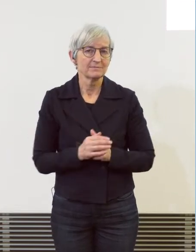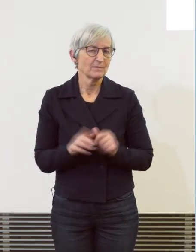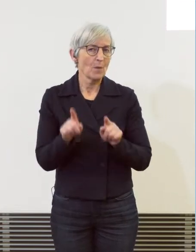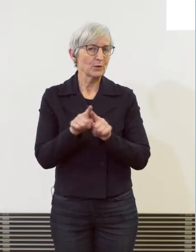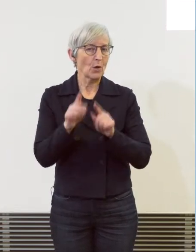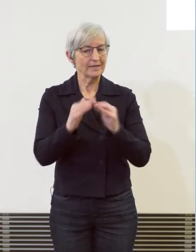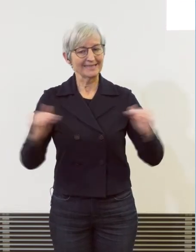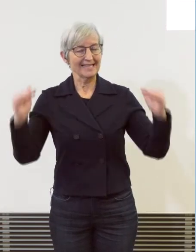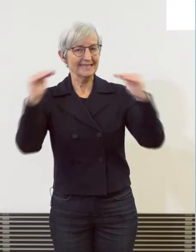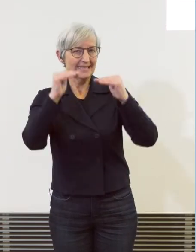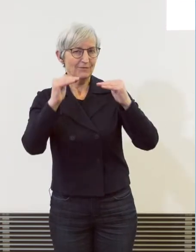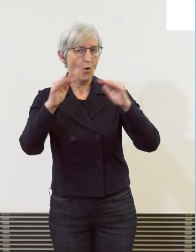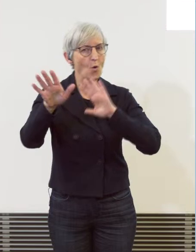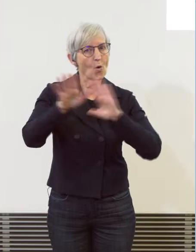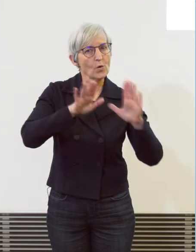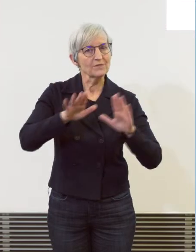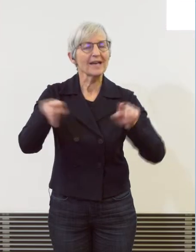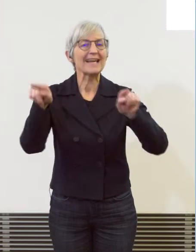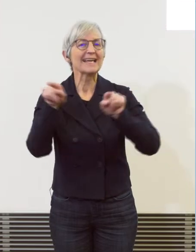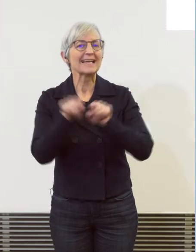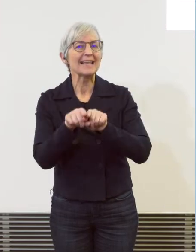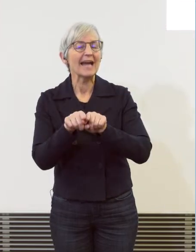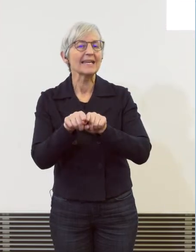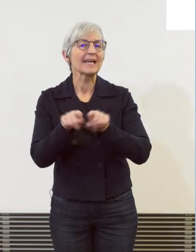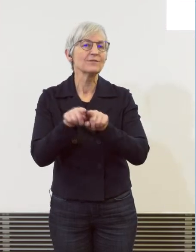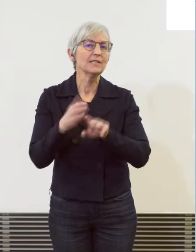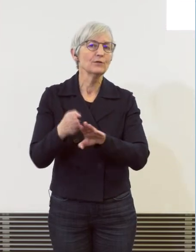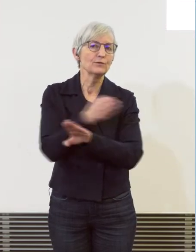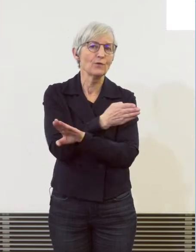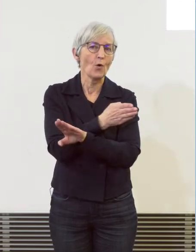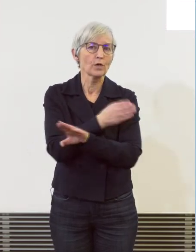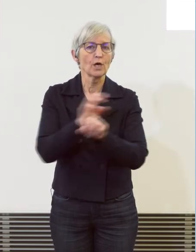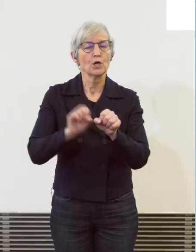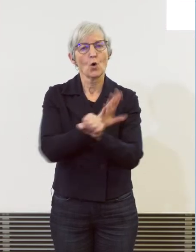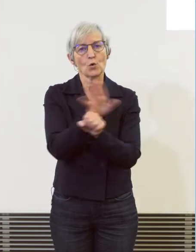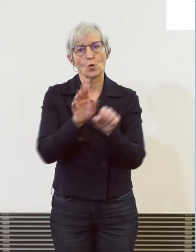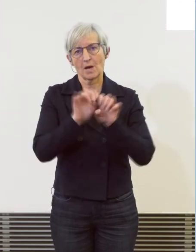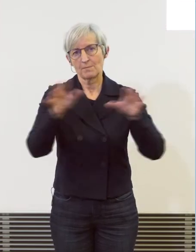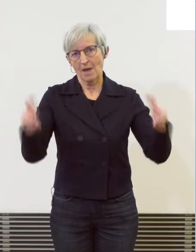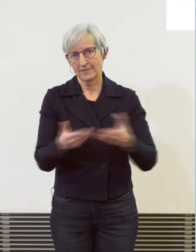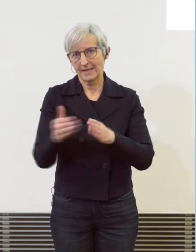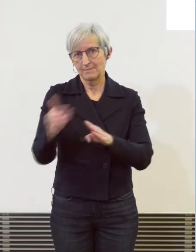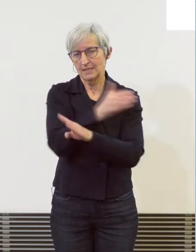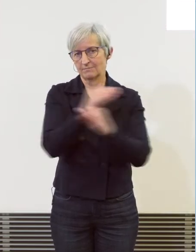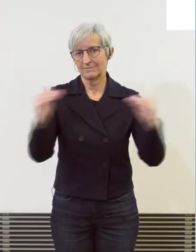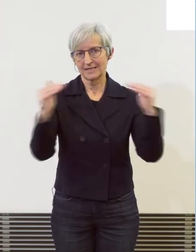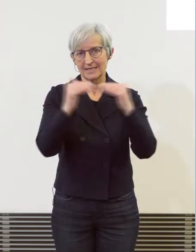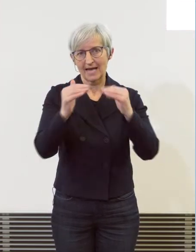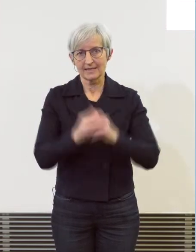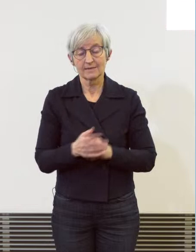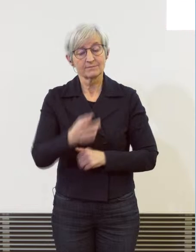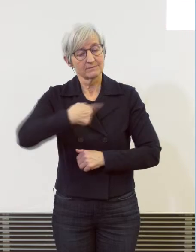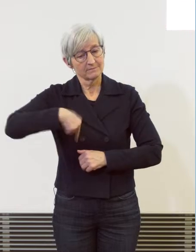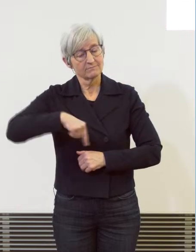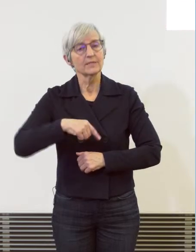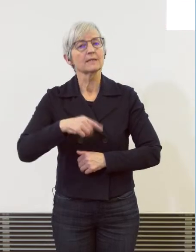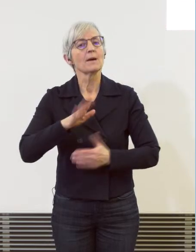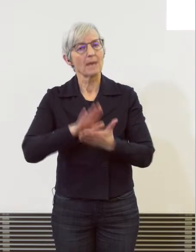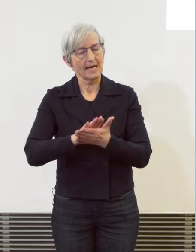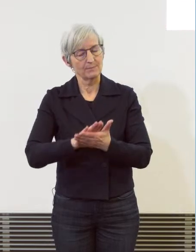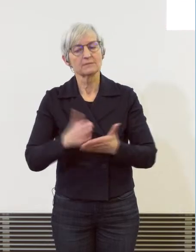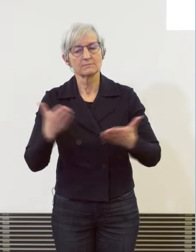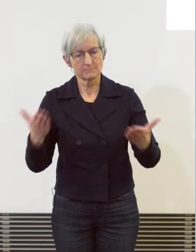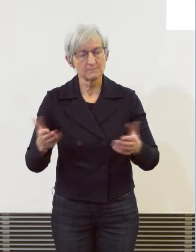-Niveau. Wir werden uns weiterhin dafür einsetzen, dass Polizeien genügend alimentiert sind, kommunal,